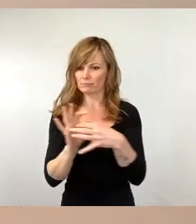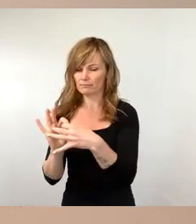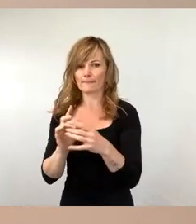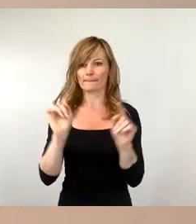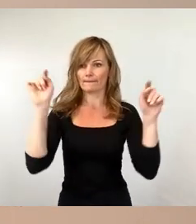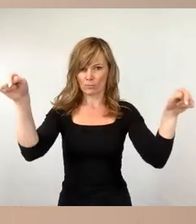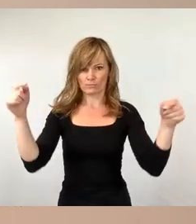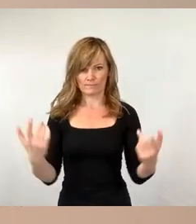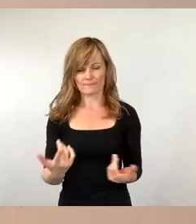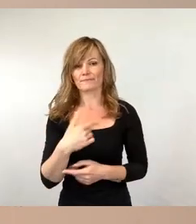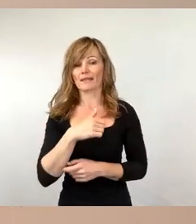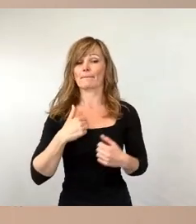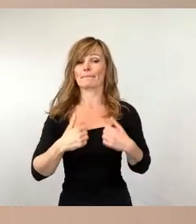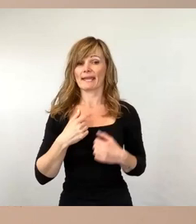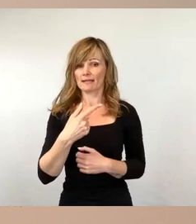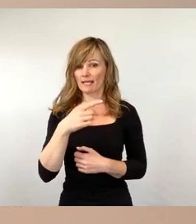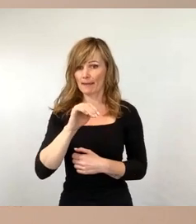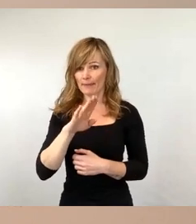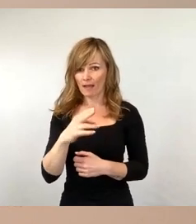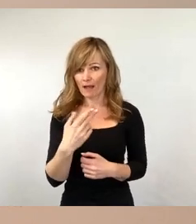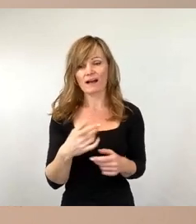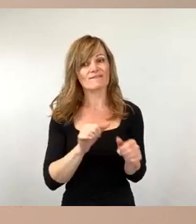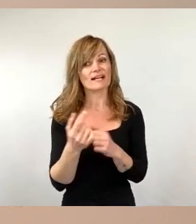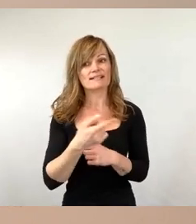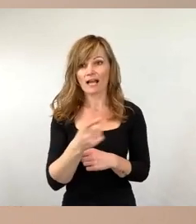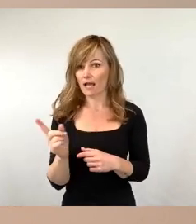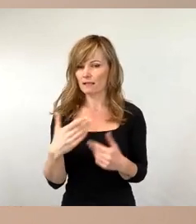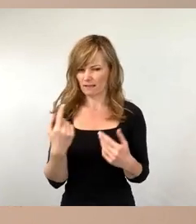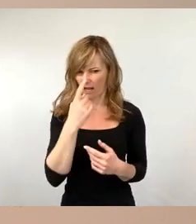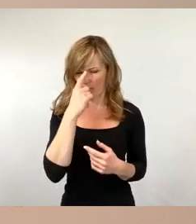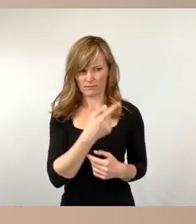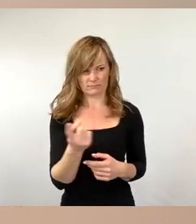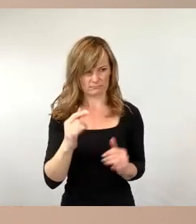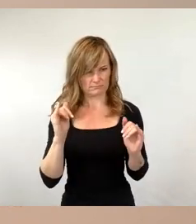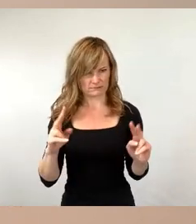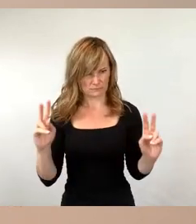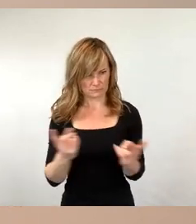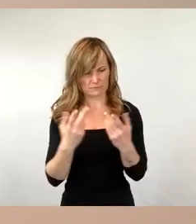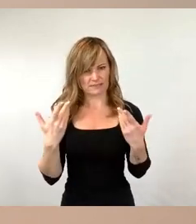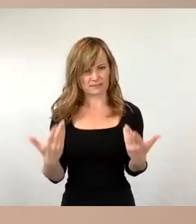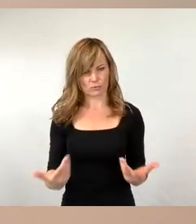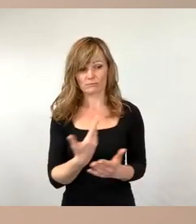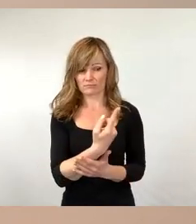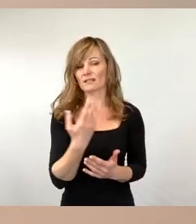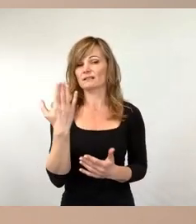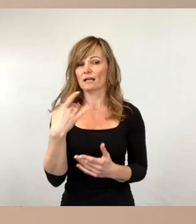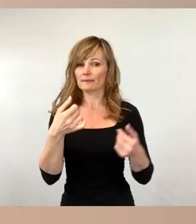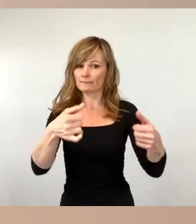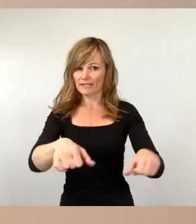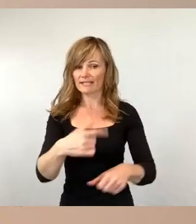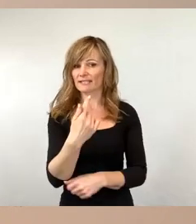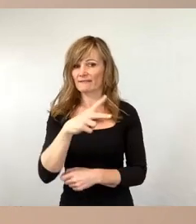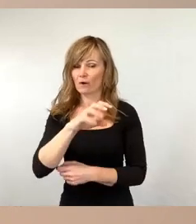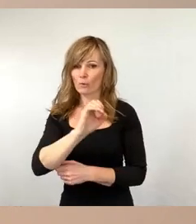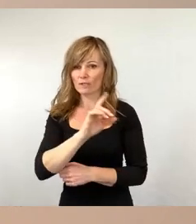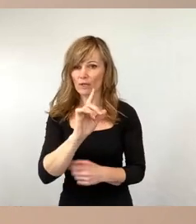Bäder GmbH, und da sind wir wahrscheinlich fast alle einig hier, hat sich verpflichtet, den TVED auch umzusetzen. Da sind